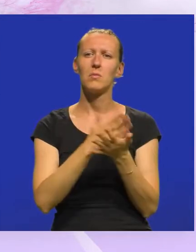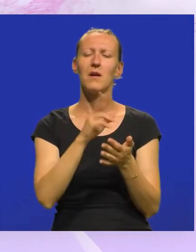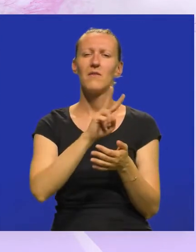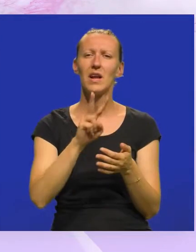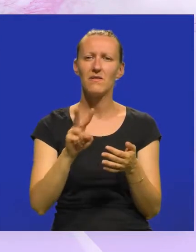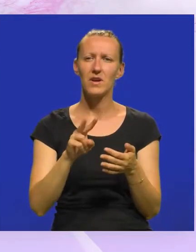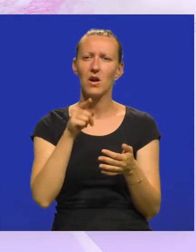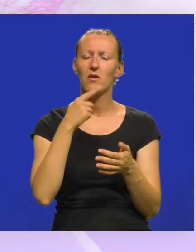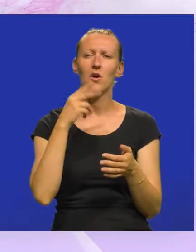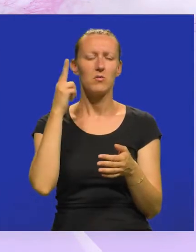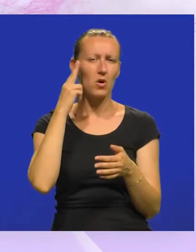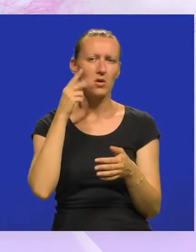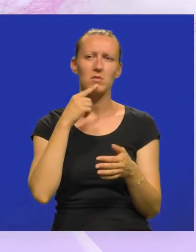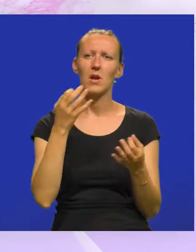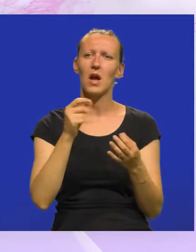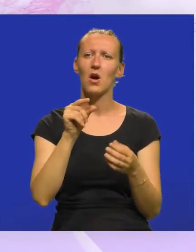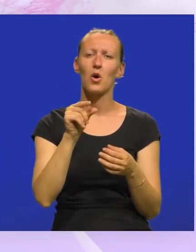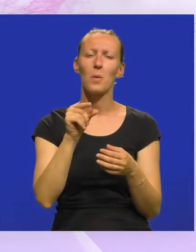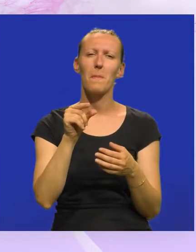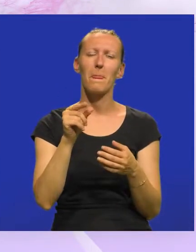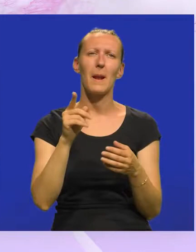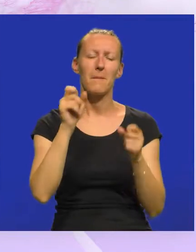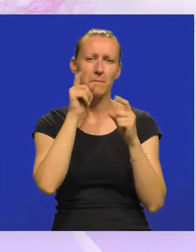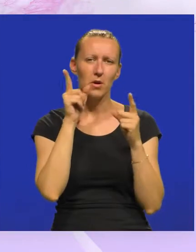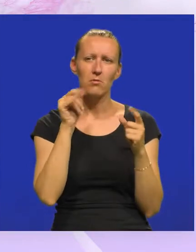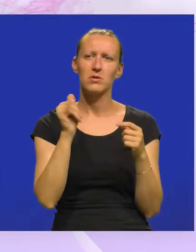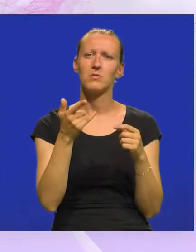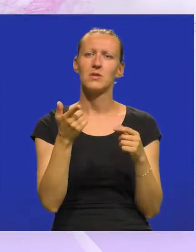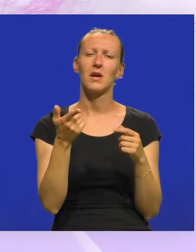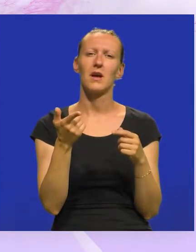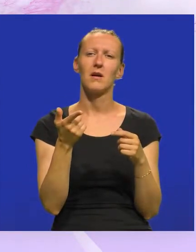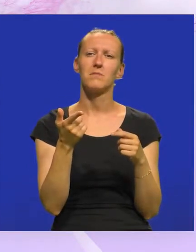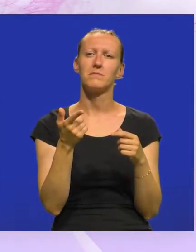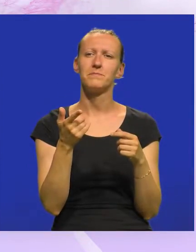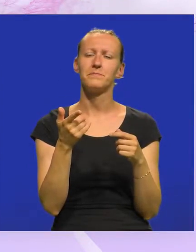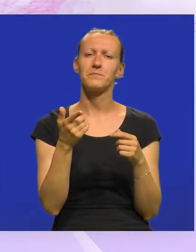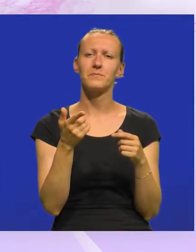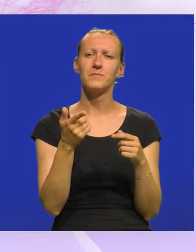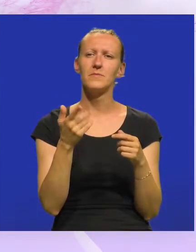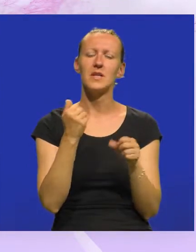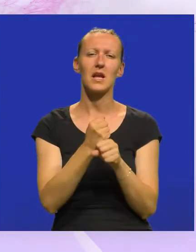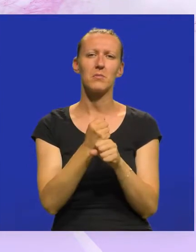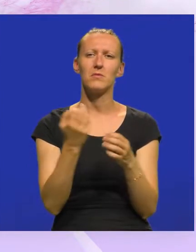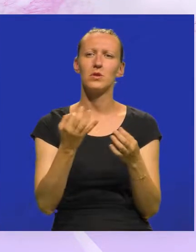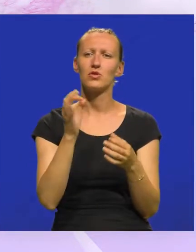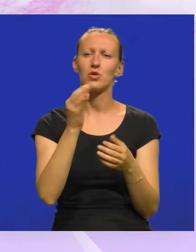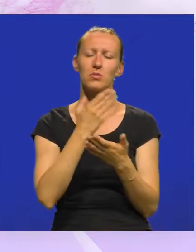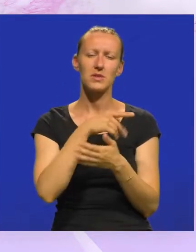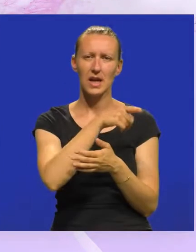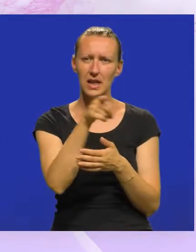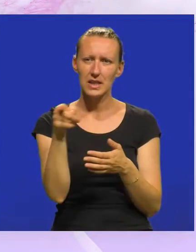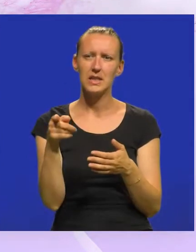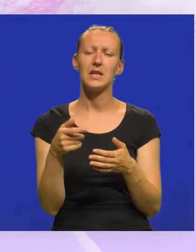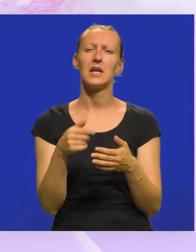na velom vrhu ove koje poznamo, nekako malo probudimo da napravimo nešto dobro za